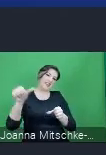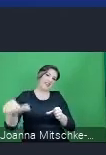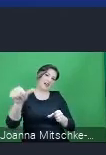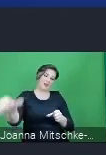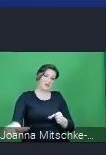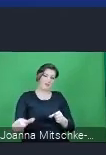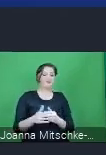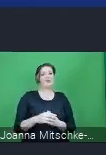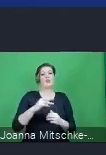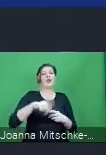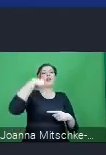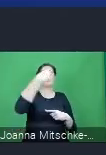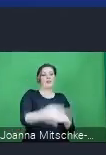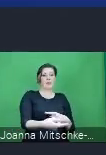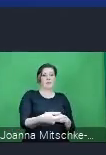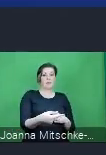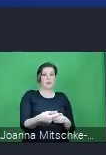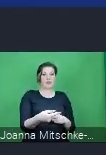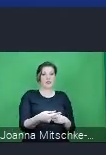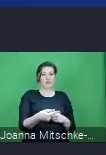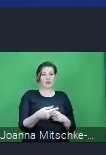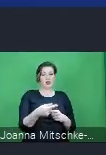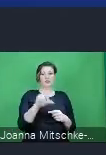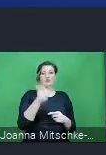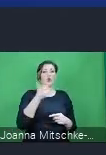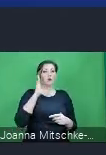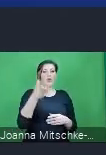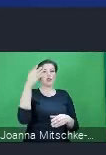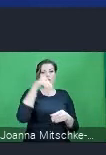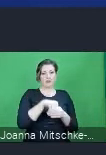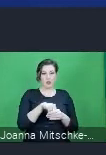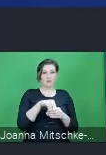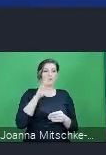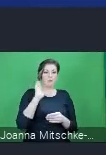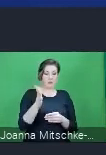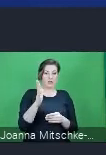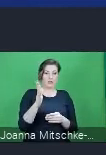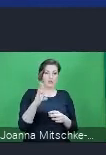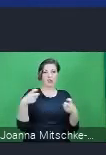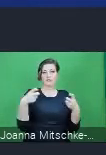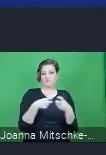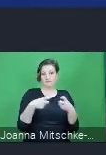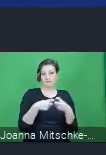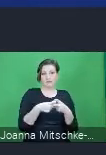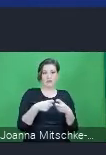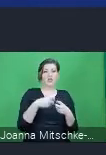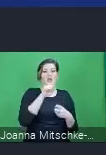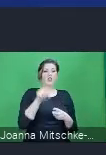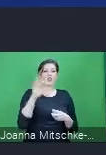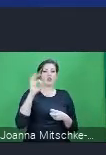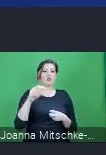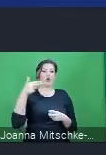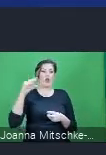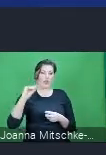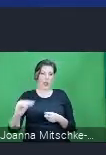elementy systemu. No zostanie, tak jak wspominałam, wytworzony przede wszystkim portal systemu ZONE. To będą aplikacje dostępowe,